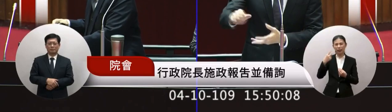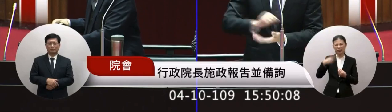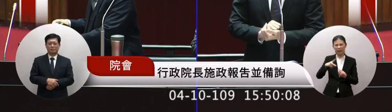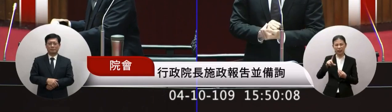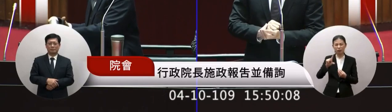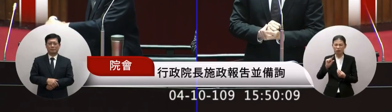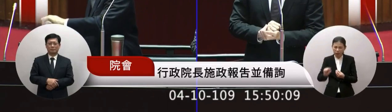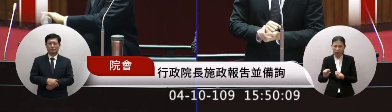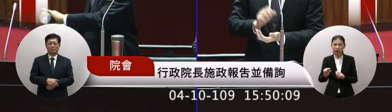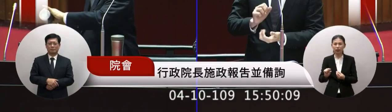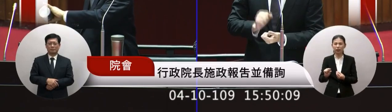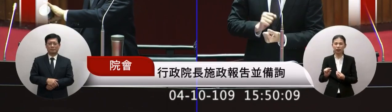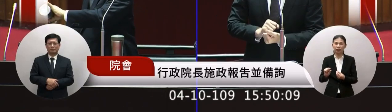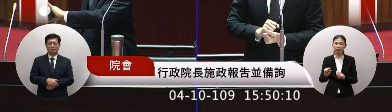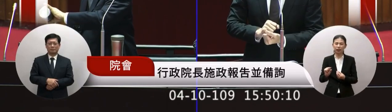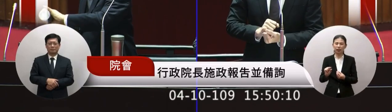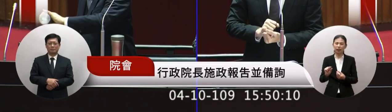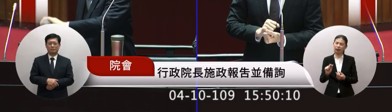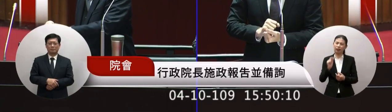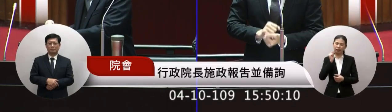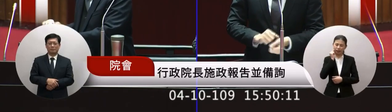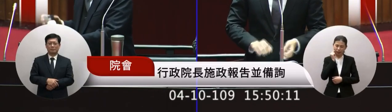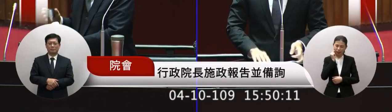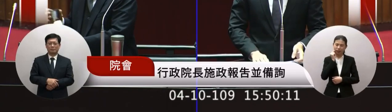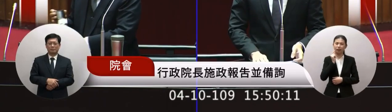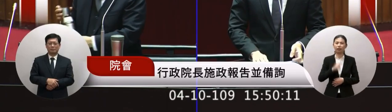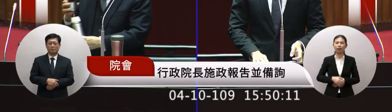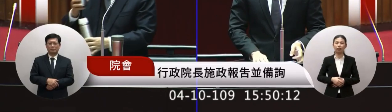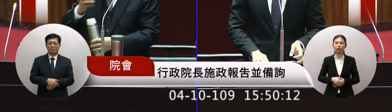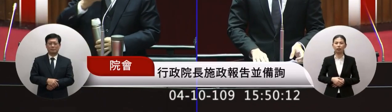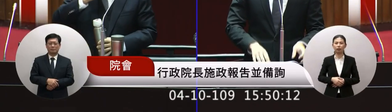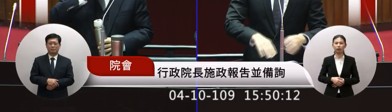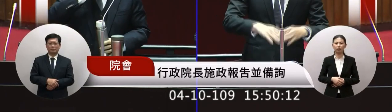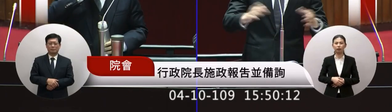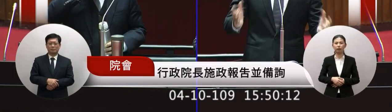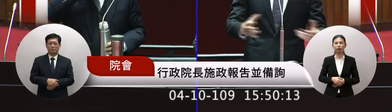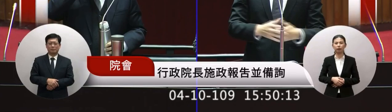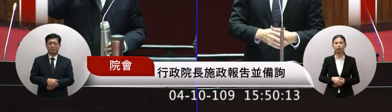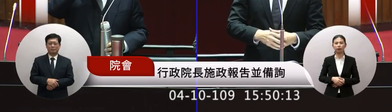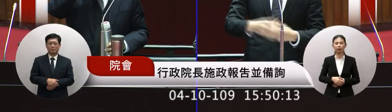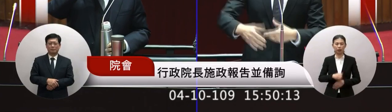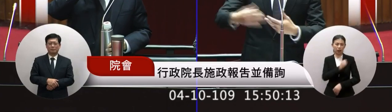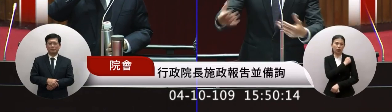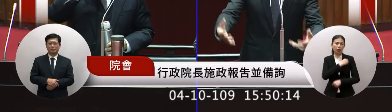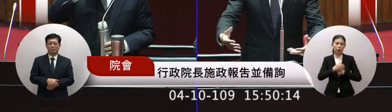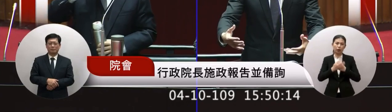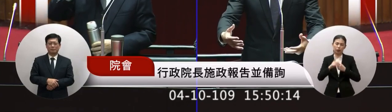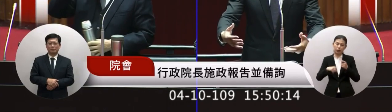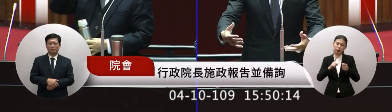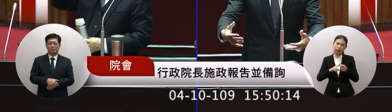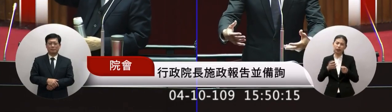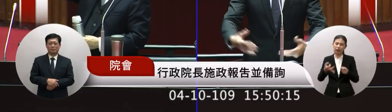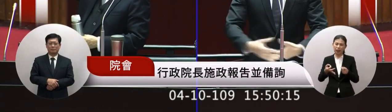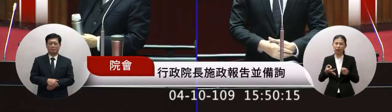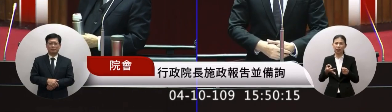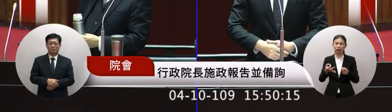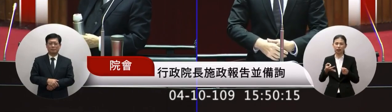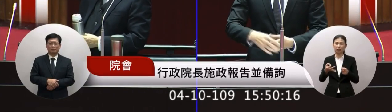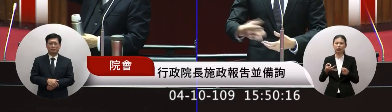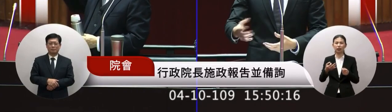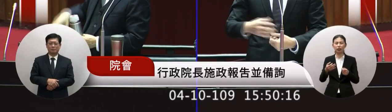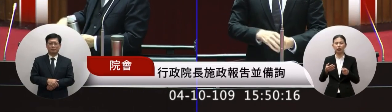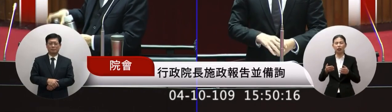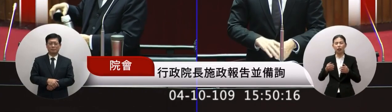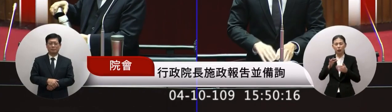這其實是比較困難所以我知道整個老婆年金但是也不能不改革所以這